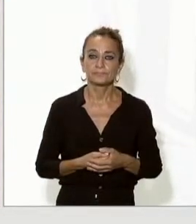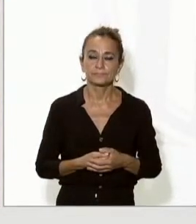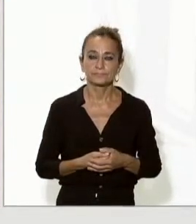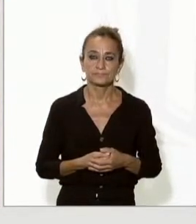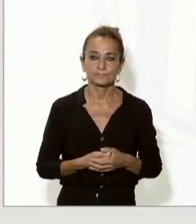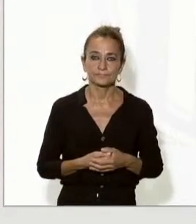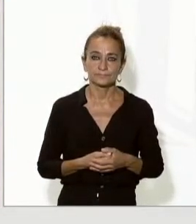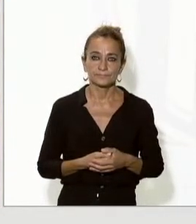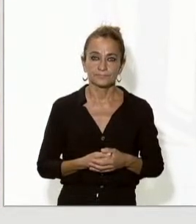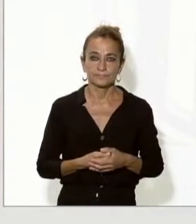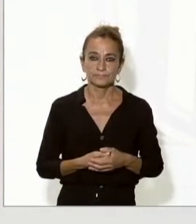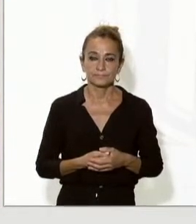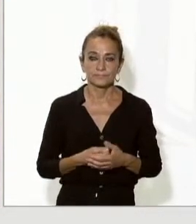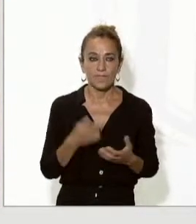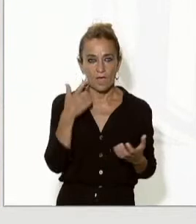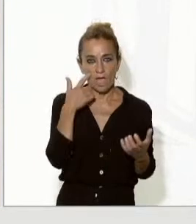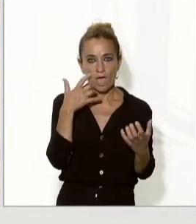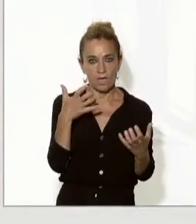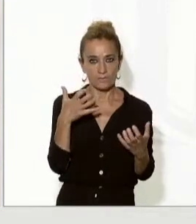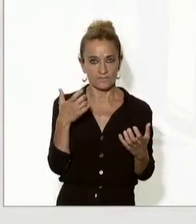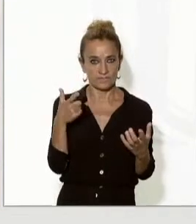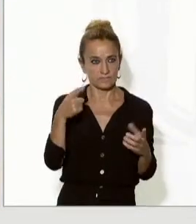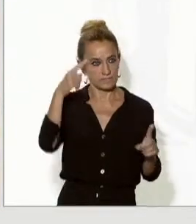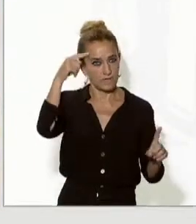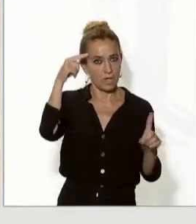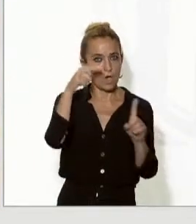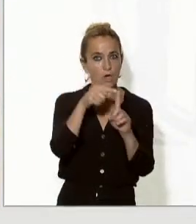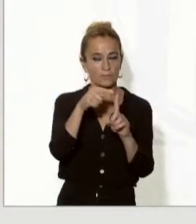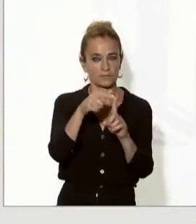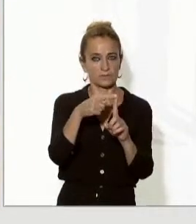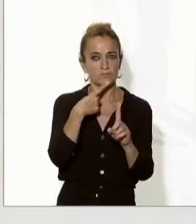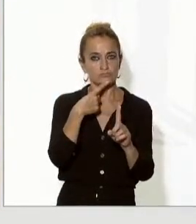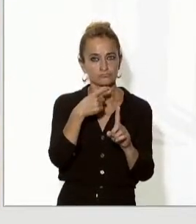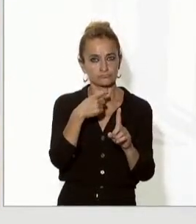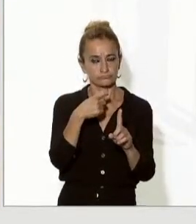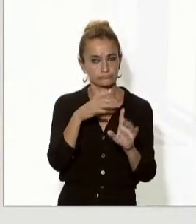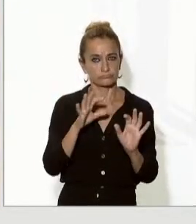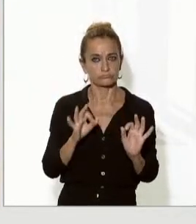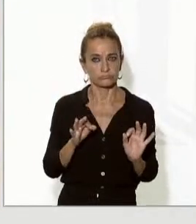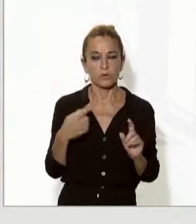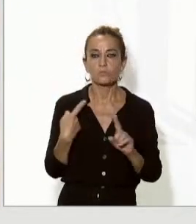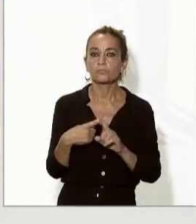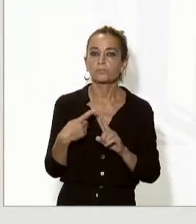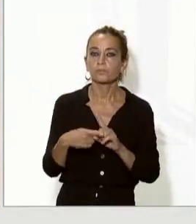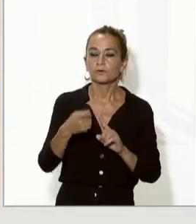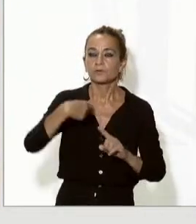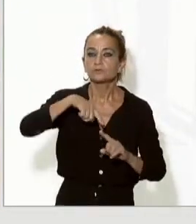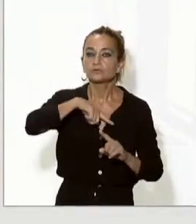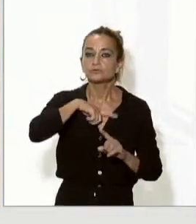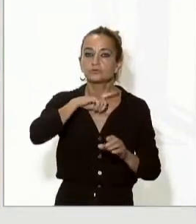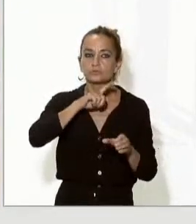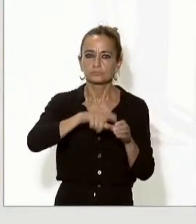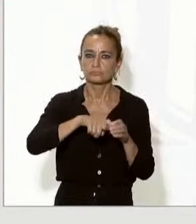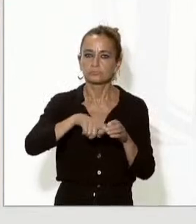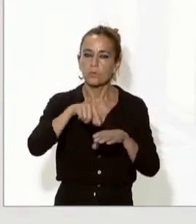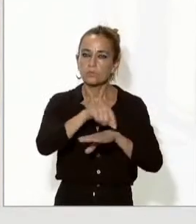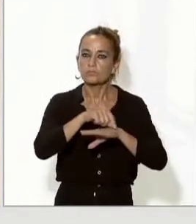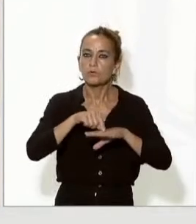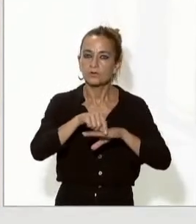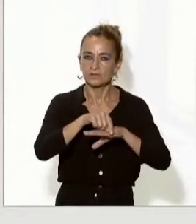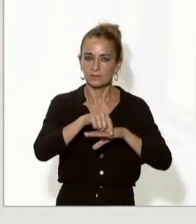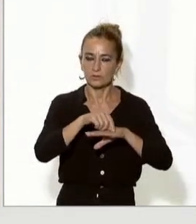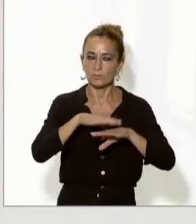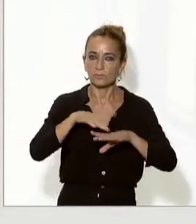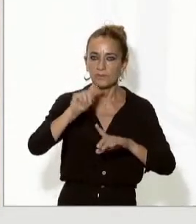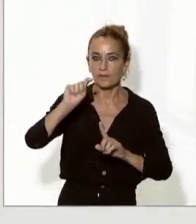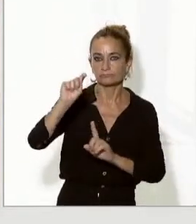que son objetivos ambiciosos perquè nosaltres participem políticament per aconseguir